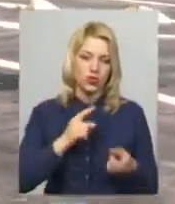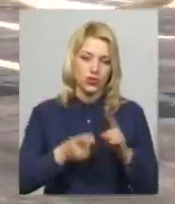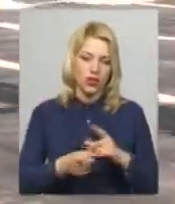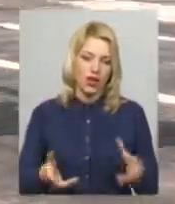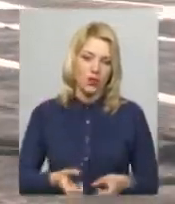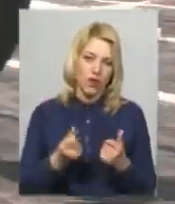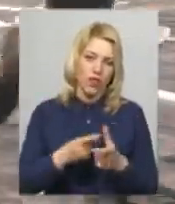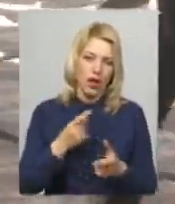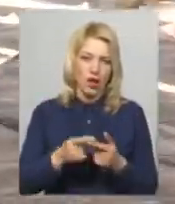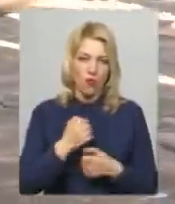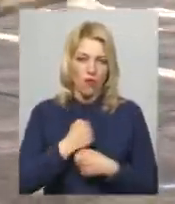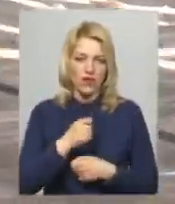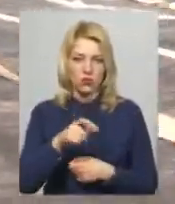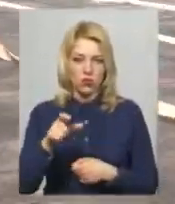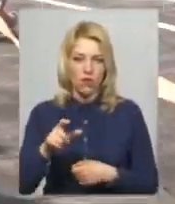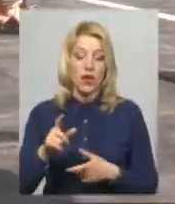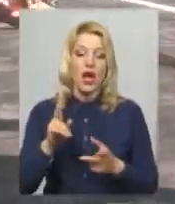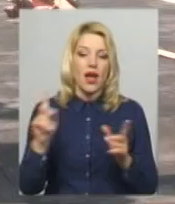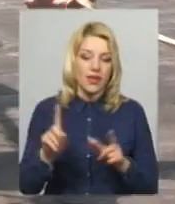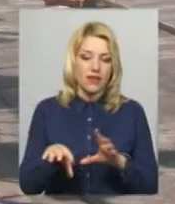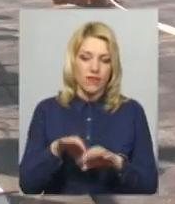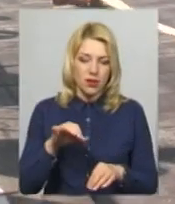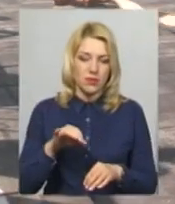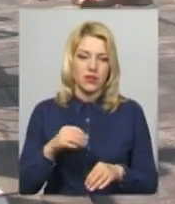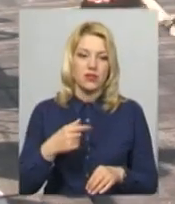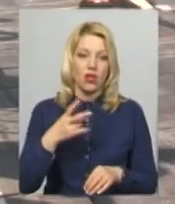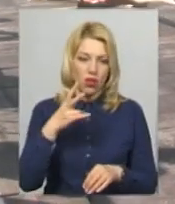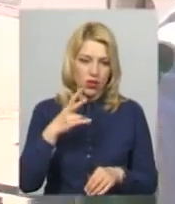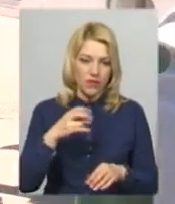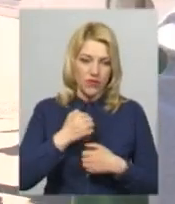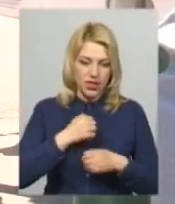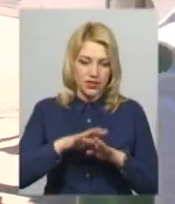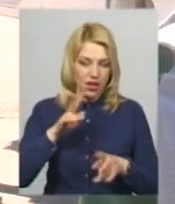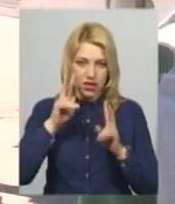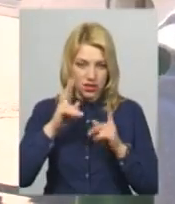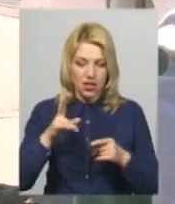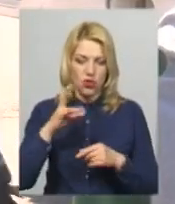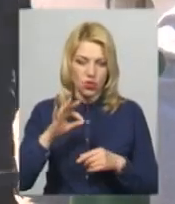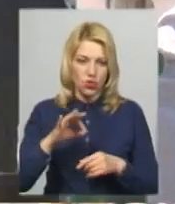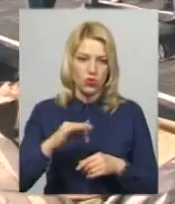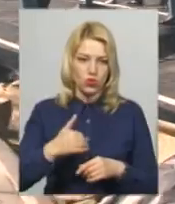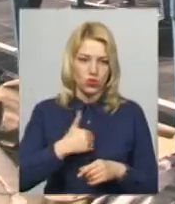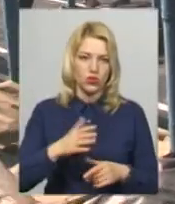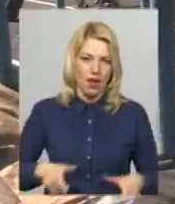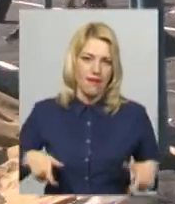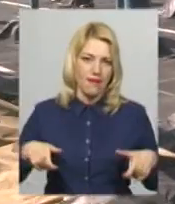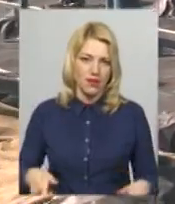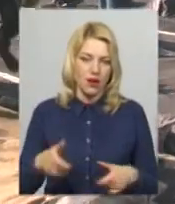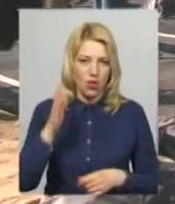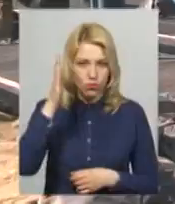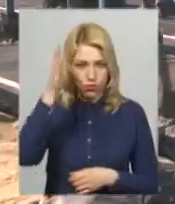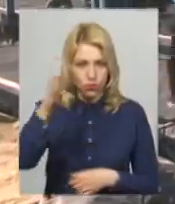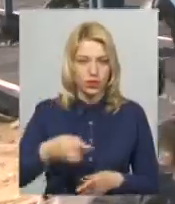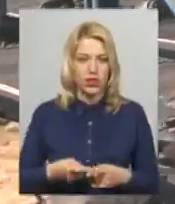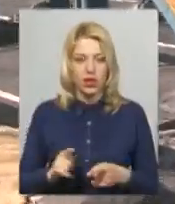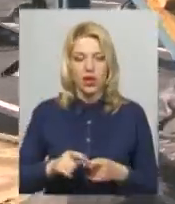військовим, який саме війська обережче не знає та кінцеву мету служби вже, каже, має. Я хочу генералом бути. Нетішинські школярі